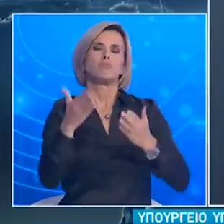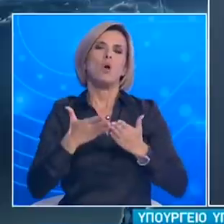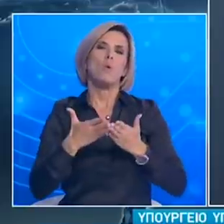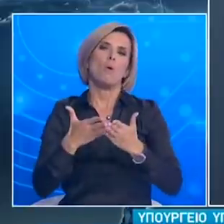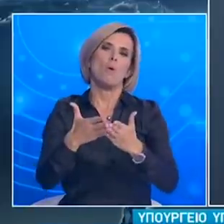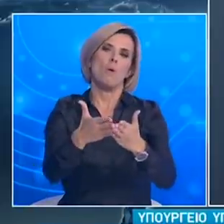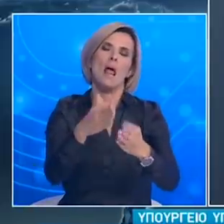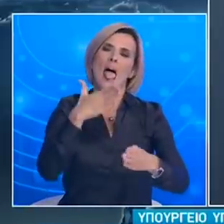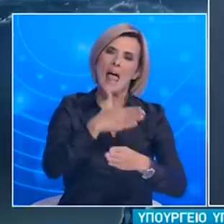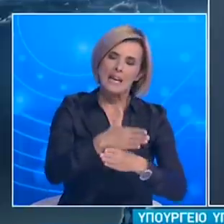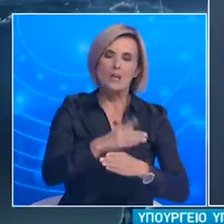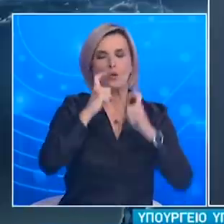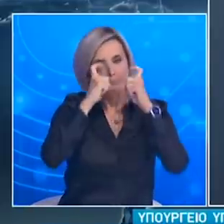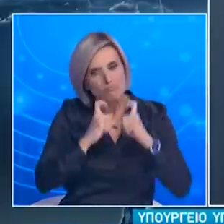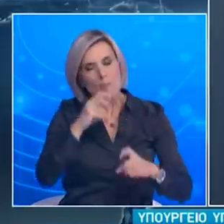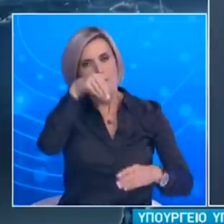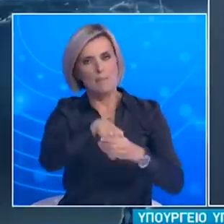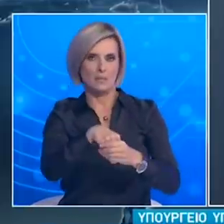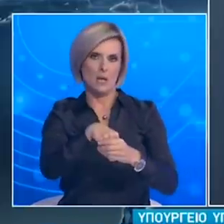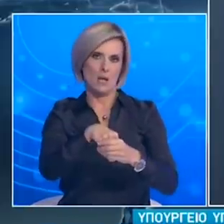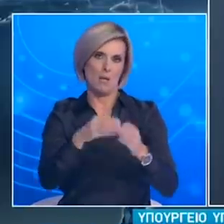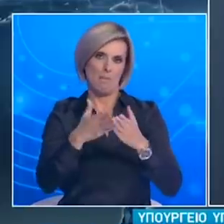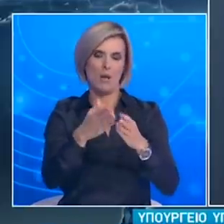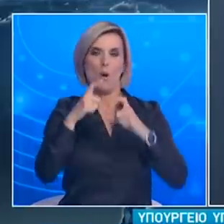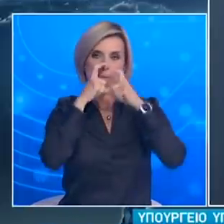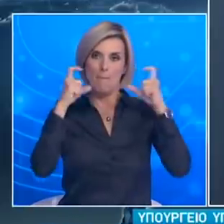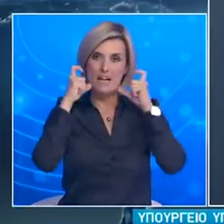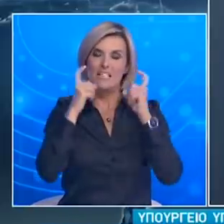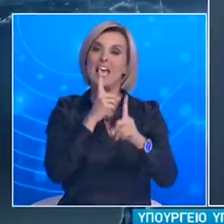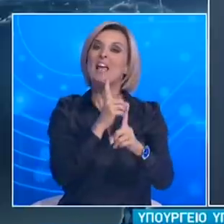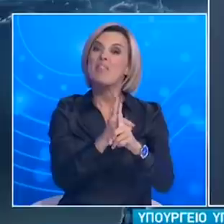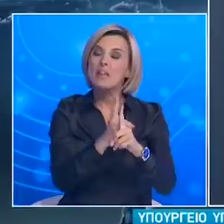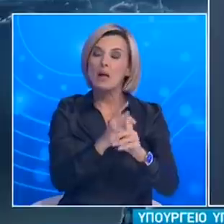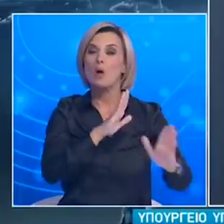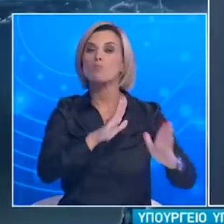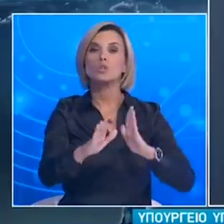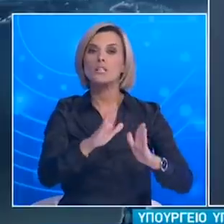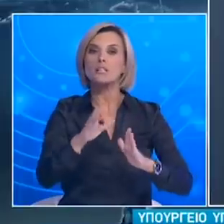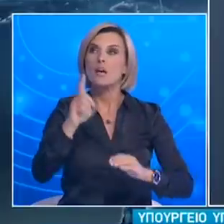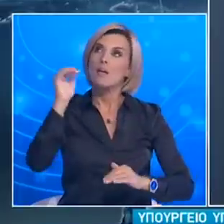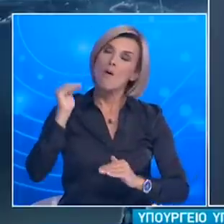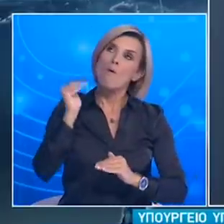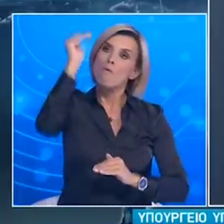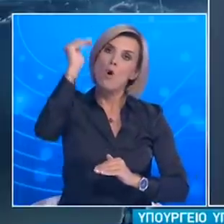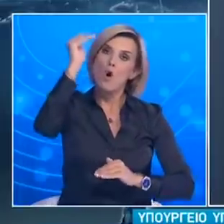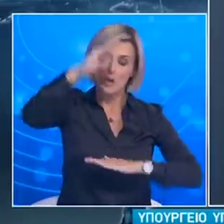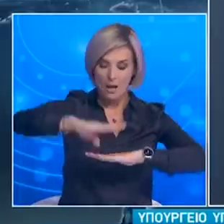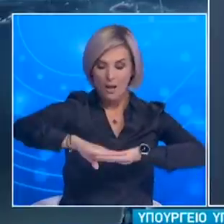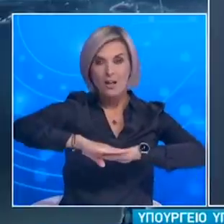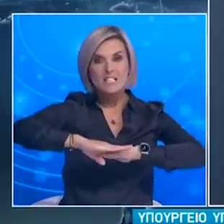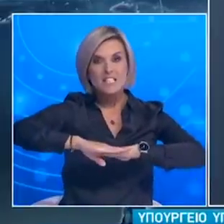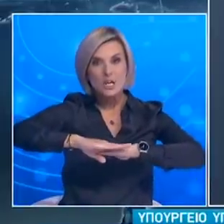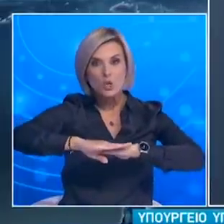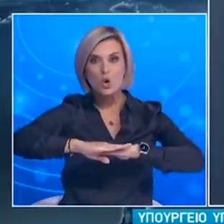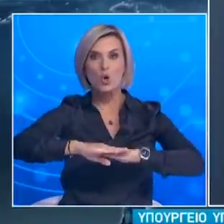ημέρες ακόμα τα μέτρα τήρησης αποστάσεων σε ΚΙΤ καθώς και τα ειδικά μέτρα προστασίας στο ΚΙΤΕΒΡΟΥ, στην Ορεστιάδα αλλά και στη δομή φιλοξενίας